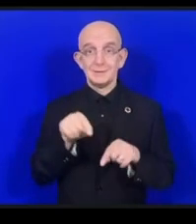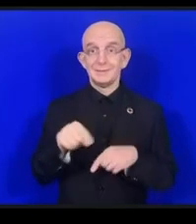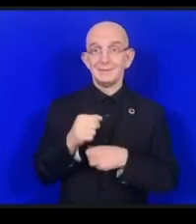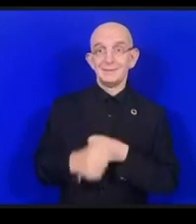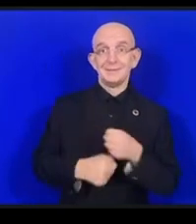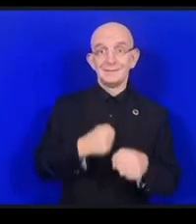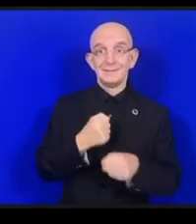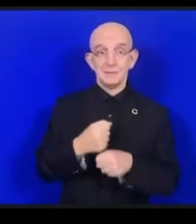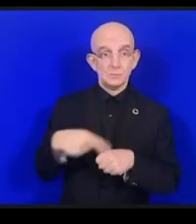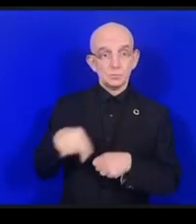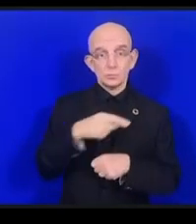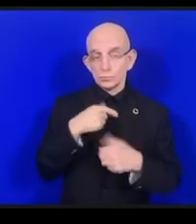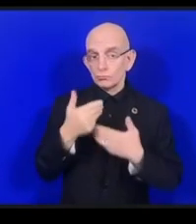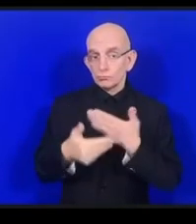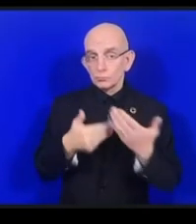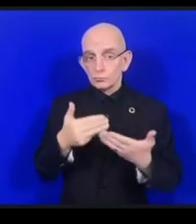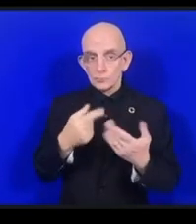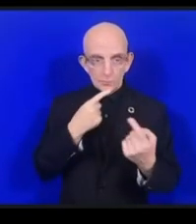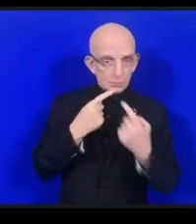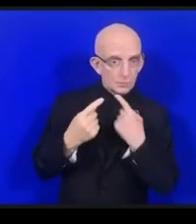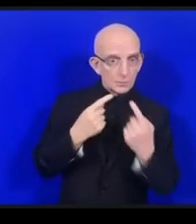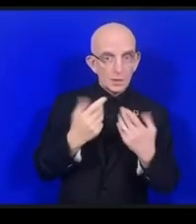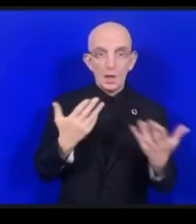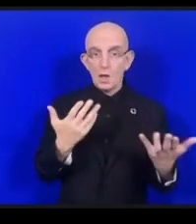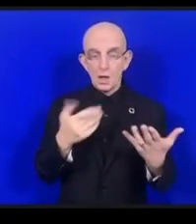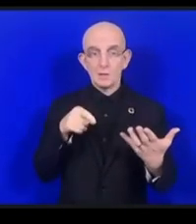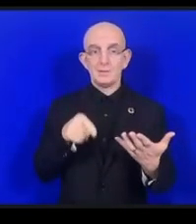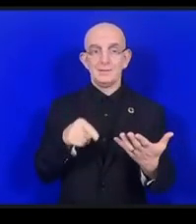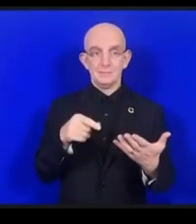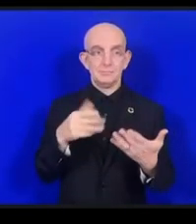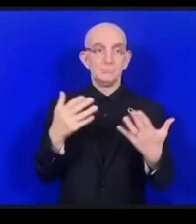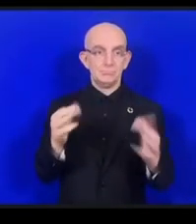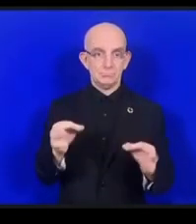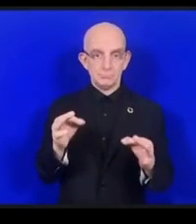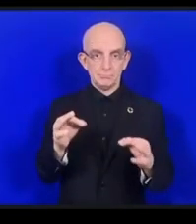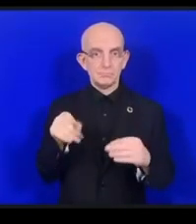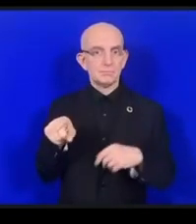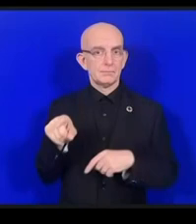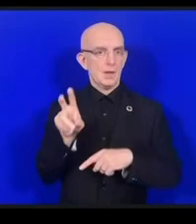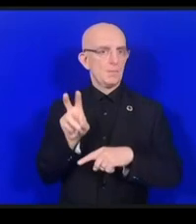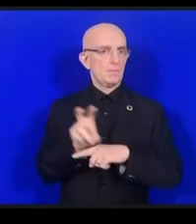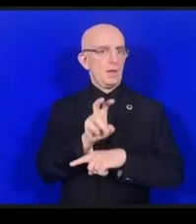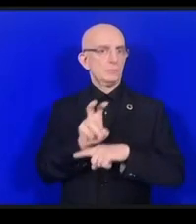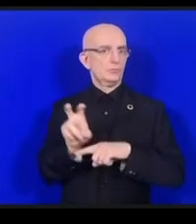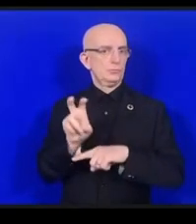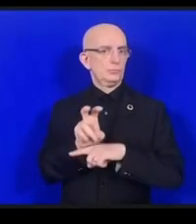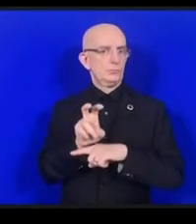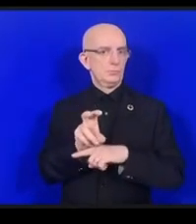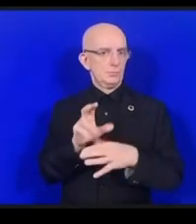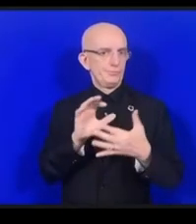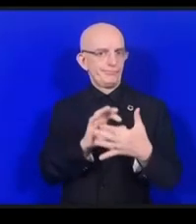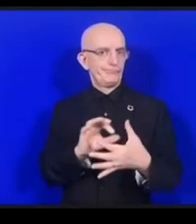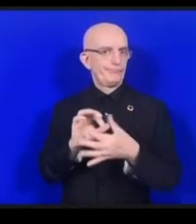メンバーシップの役割としてプログラムを主催しています